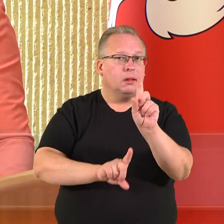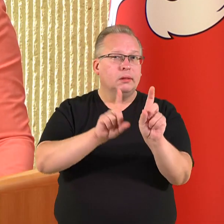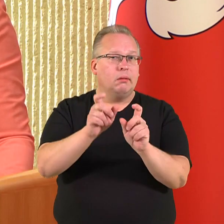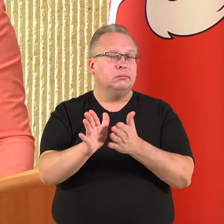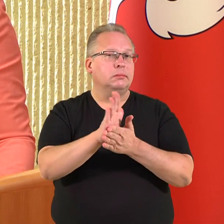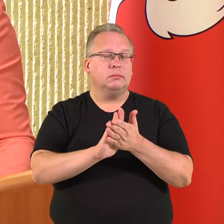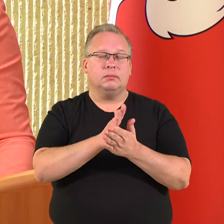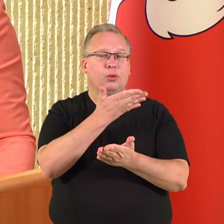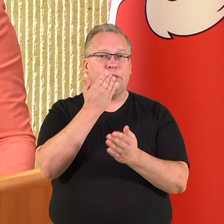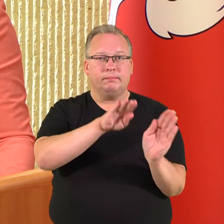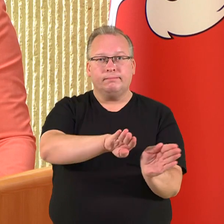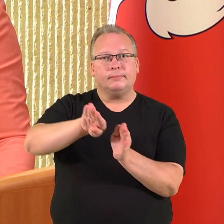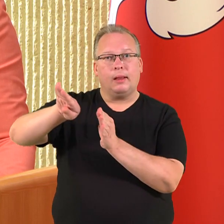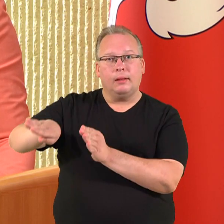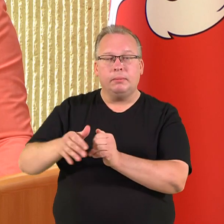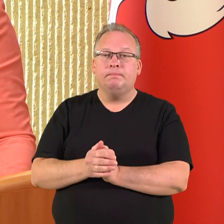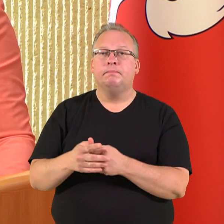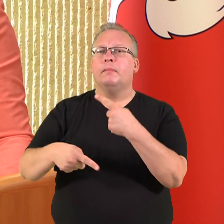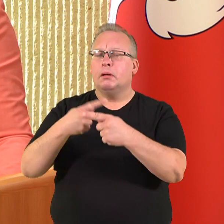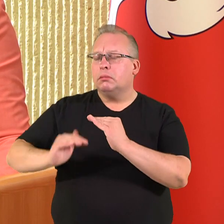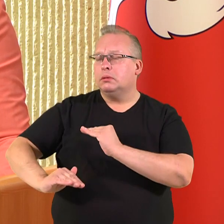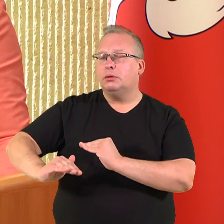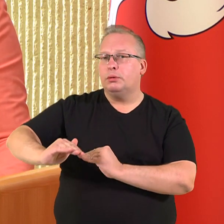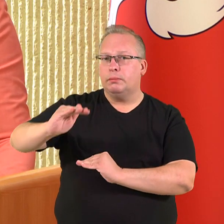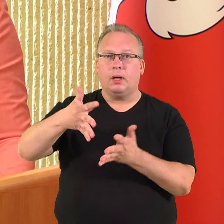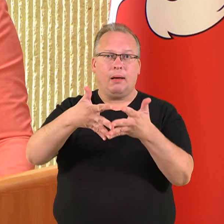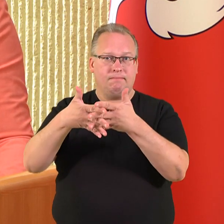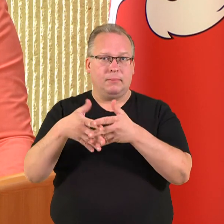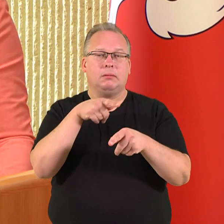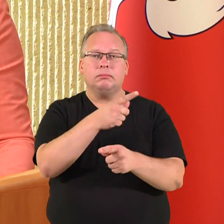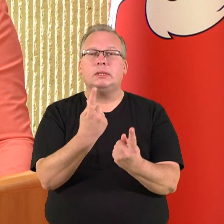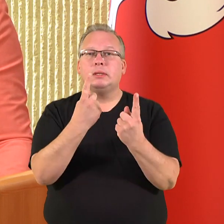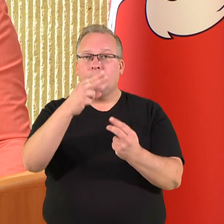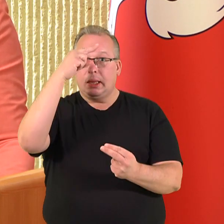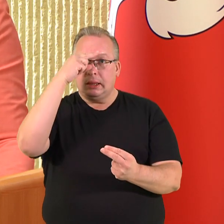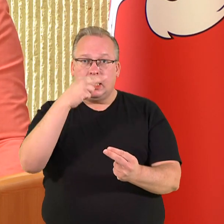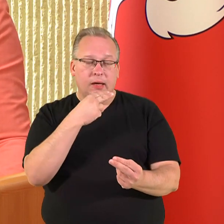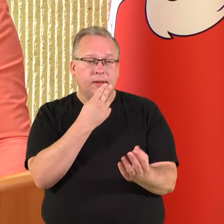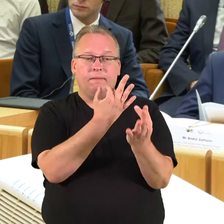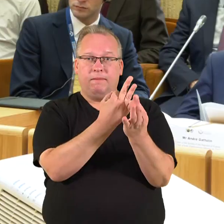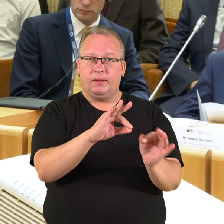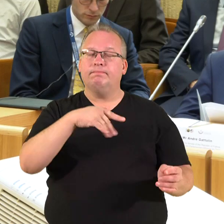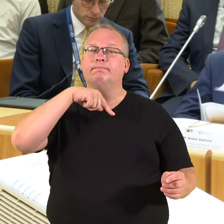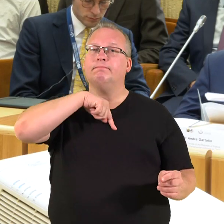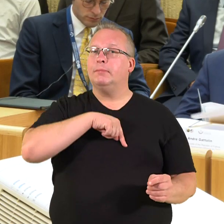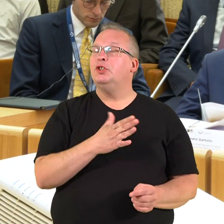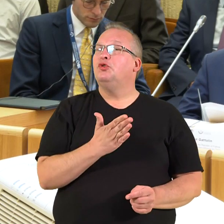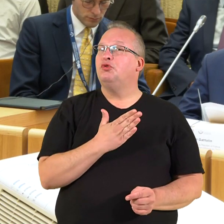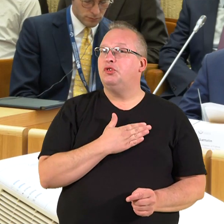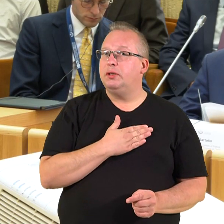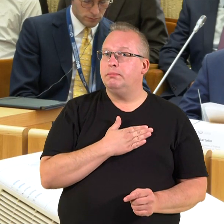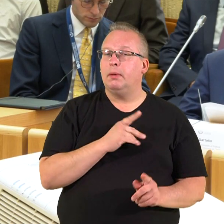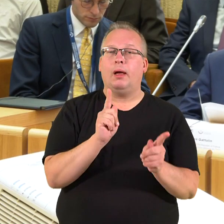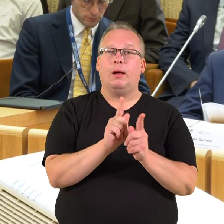nebuvo pamirštas. Kartų kartos Amerikos lietuvių išsaugojo tėvinės laisvę savo širdyse, nenuilsamai ir